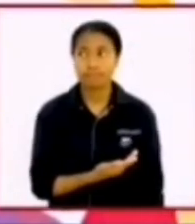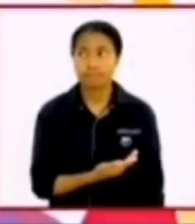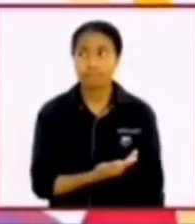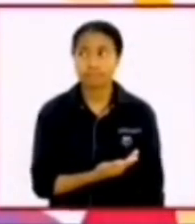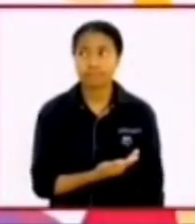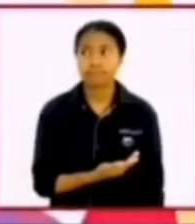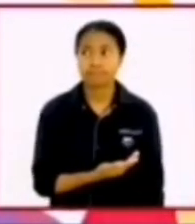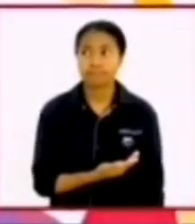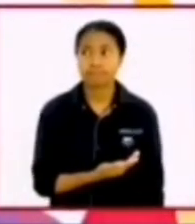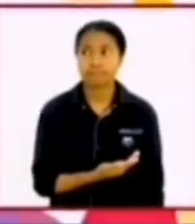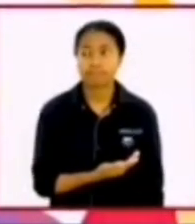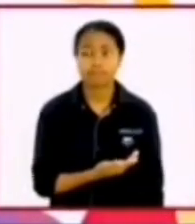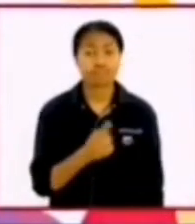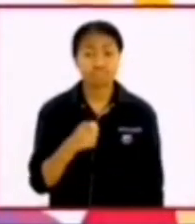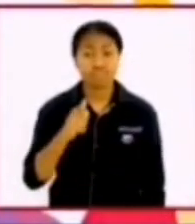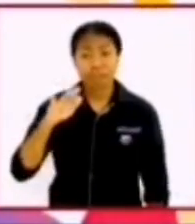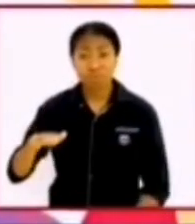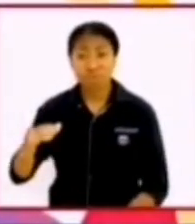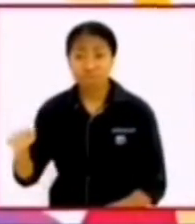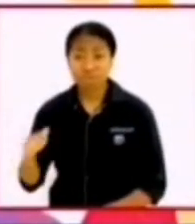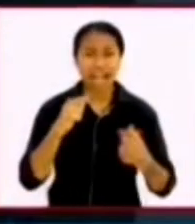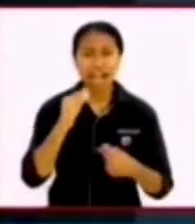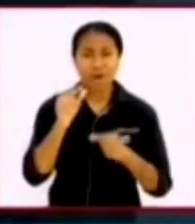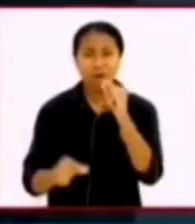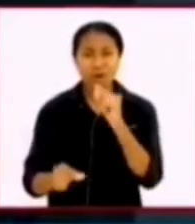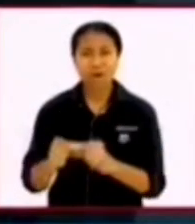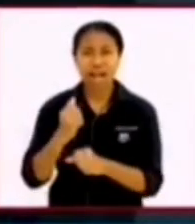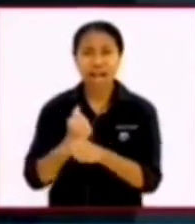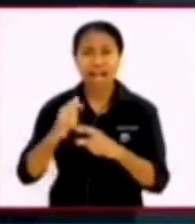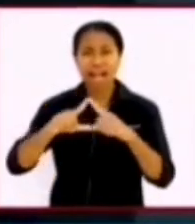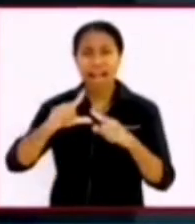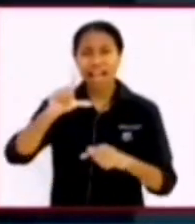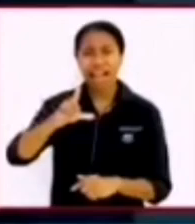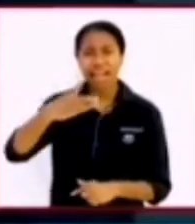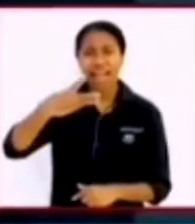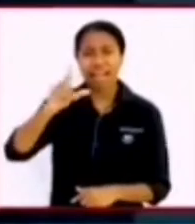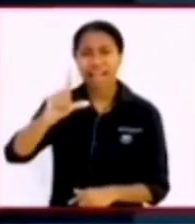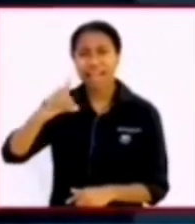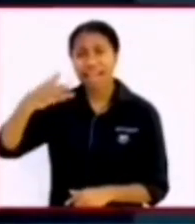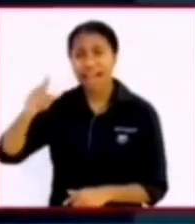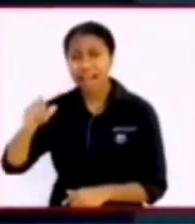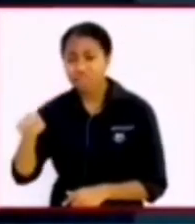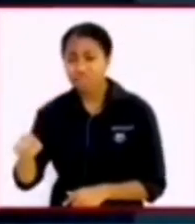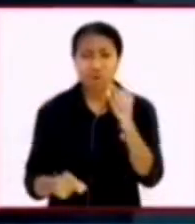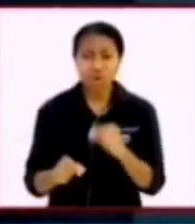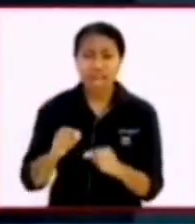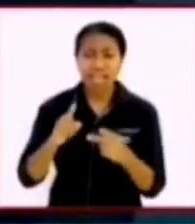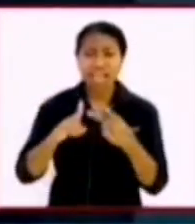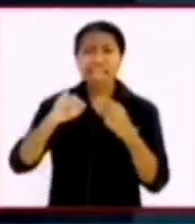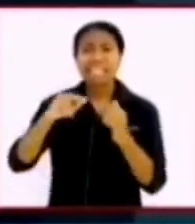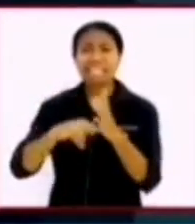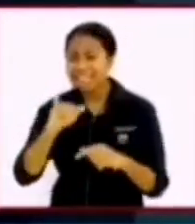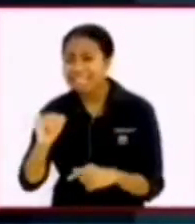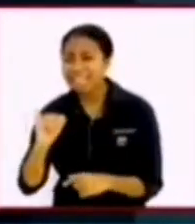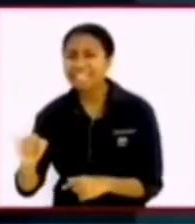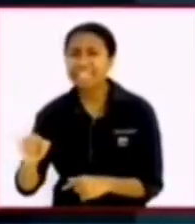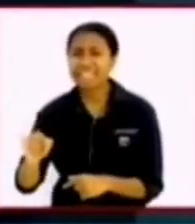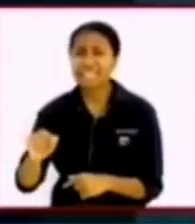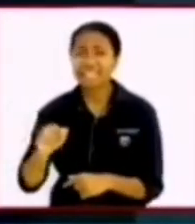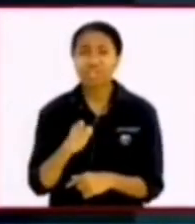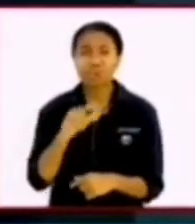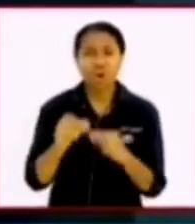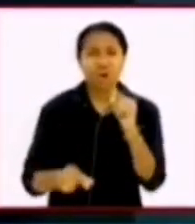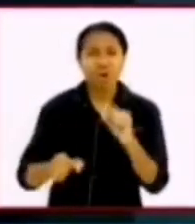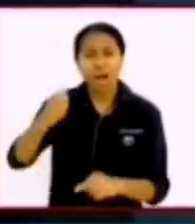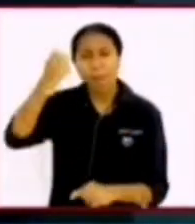Galilea para murid ini adalah orang Galilea berarti mereka adalah orang-orang hina orang-orang jijik orang-orang rendahan orang-orang bodoh